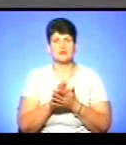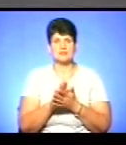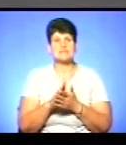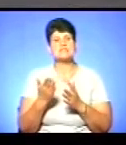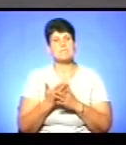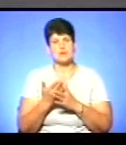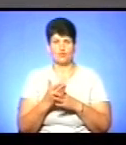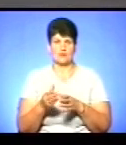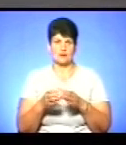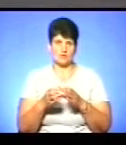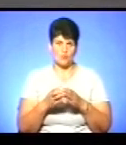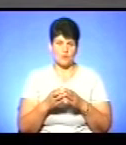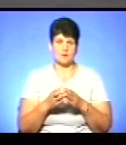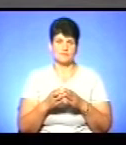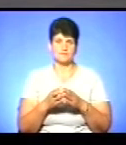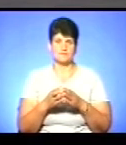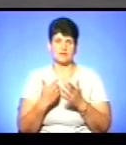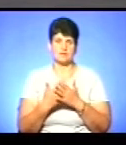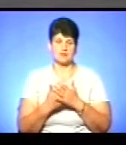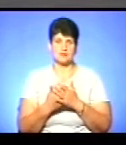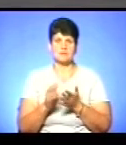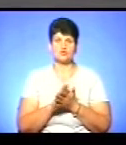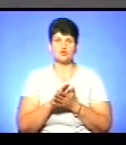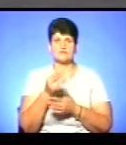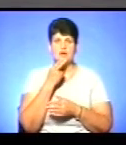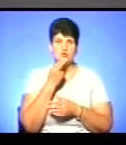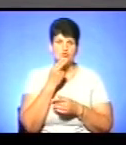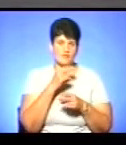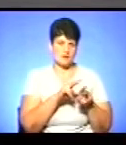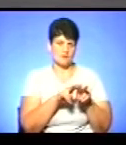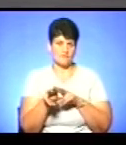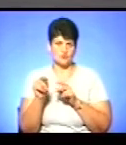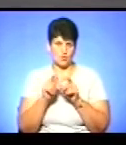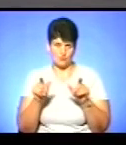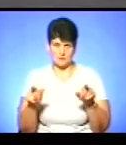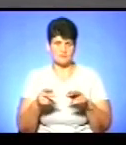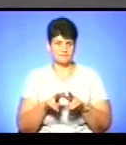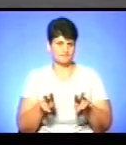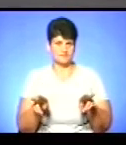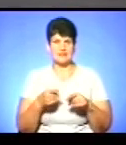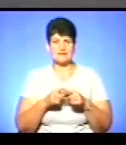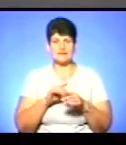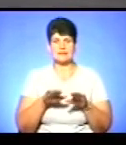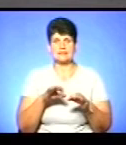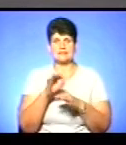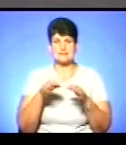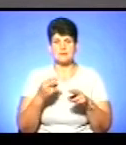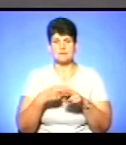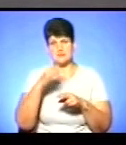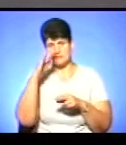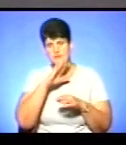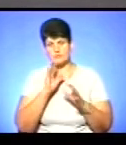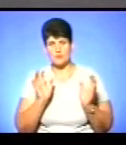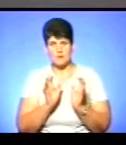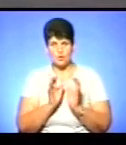категорії, на які розпосуджується, наприклад, безкоштовне харчування в школах. Це діти сироти, діти позбавлені батьківського